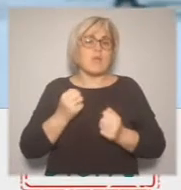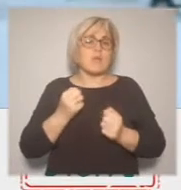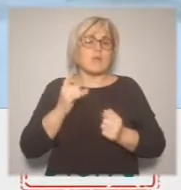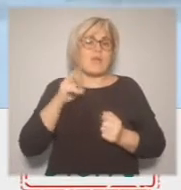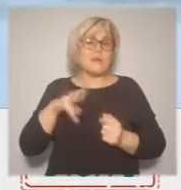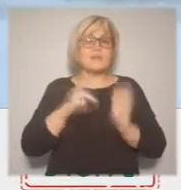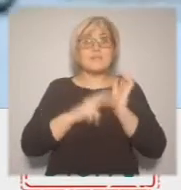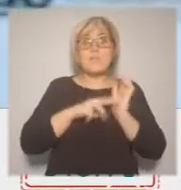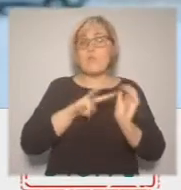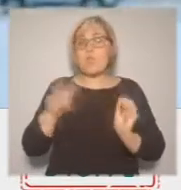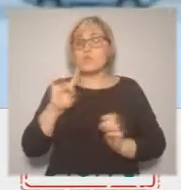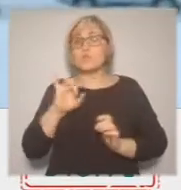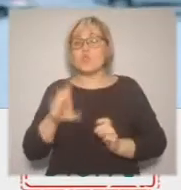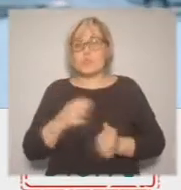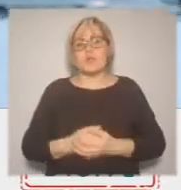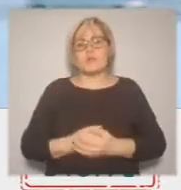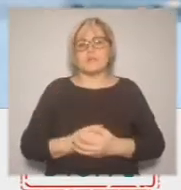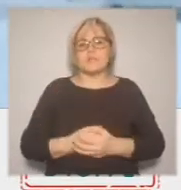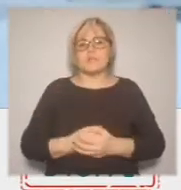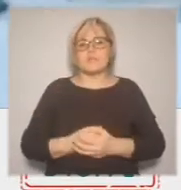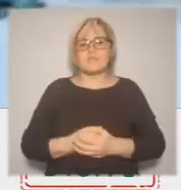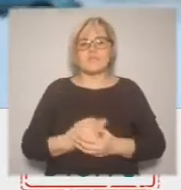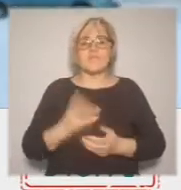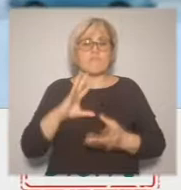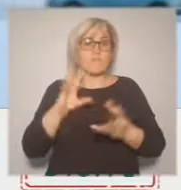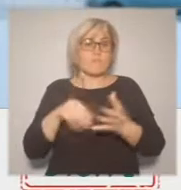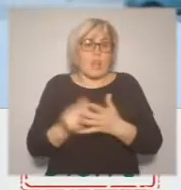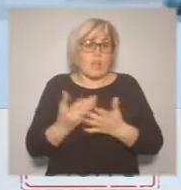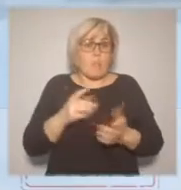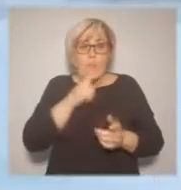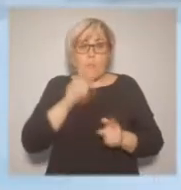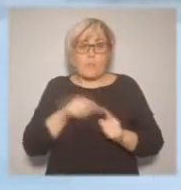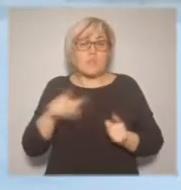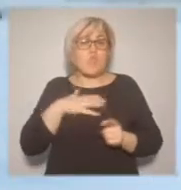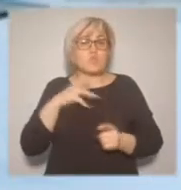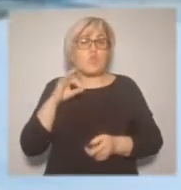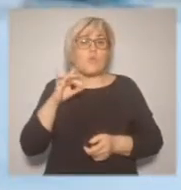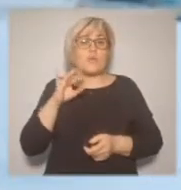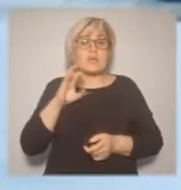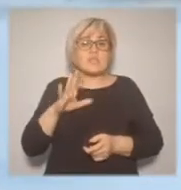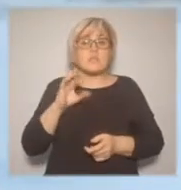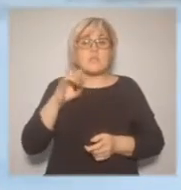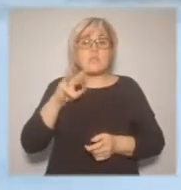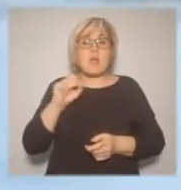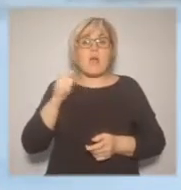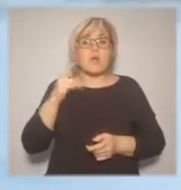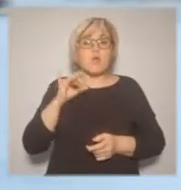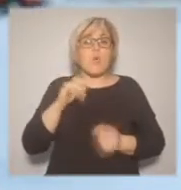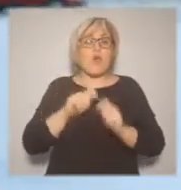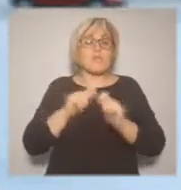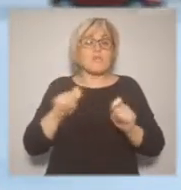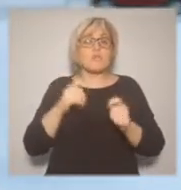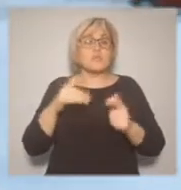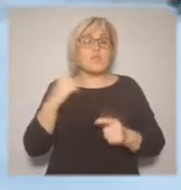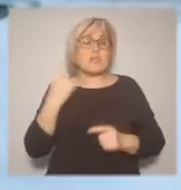Ханты-Мансийске. Сейчас ведутся работы, строители зашли на объект в городе Нижневартовске. Планируем открыть